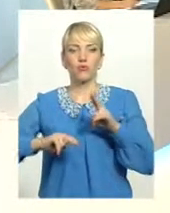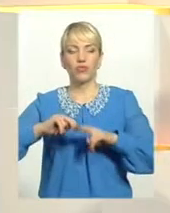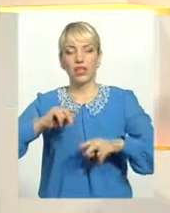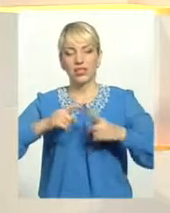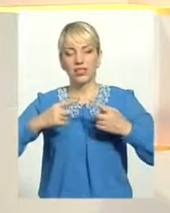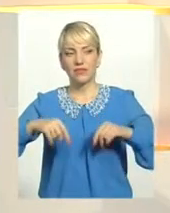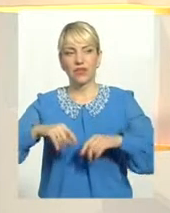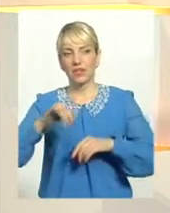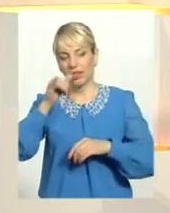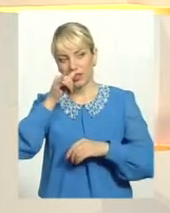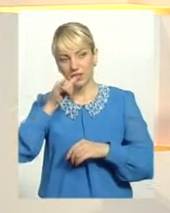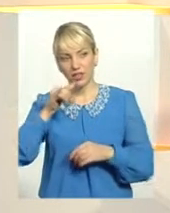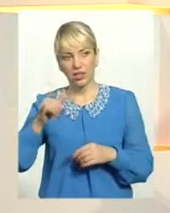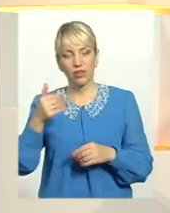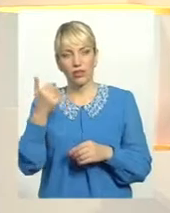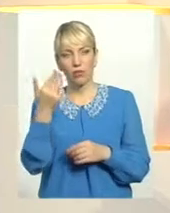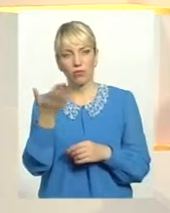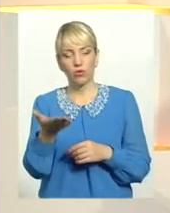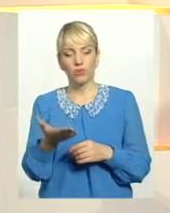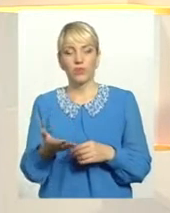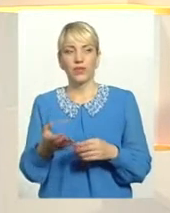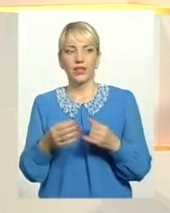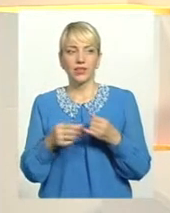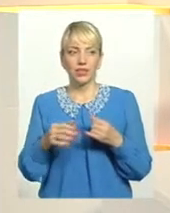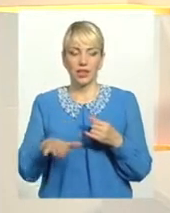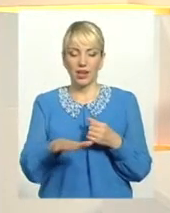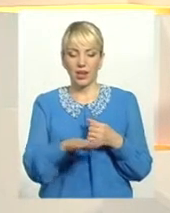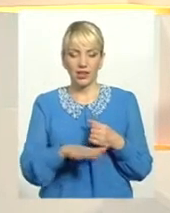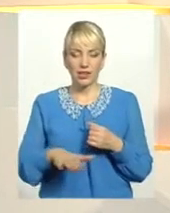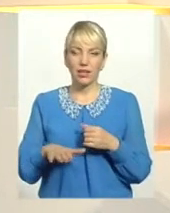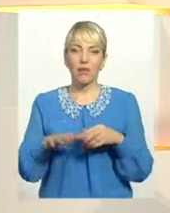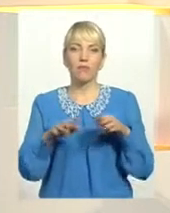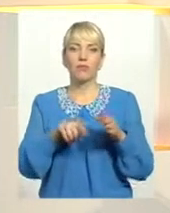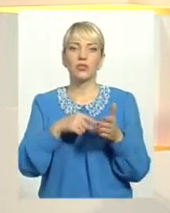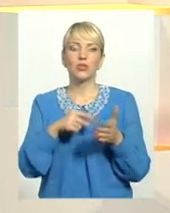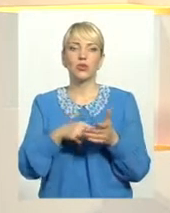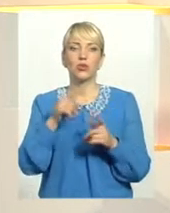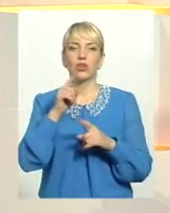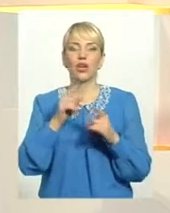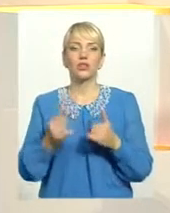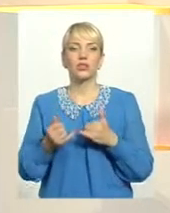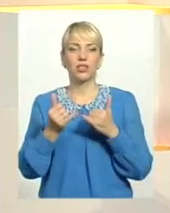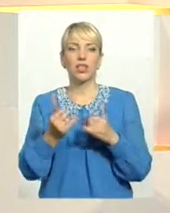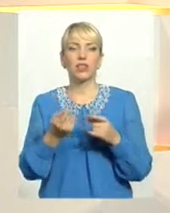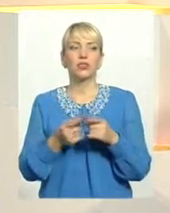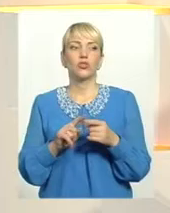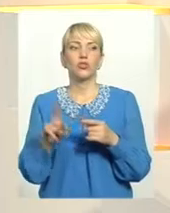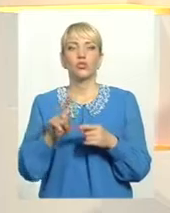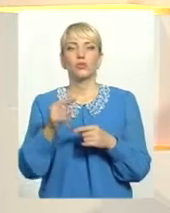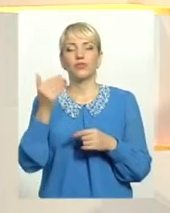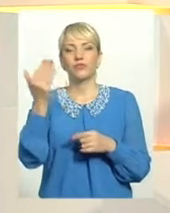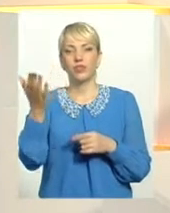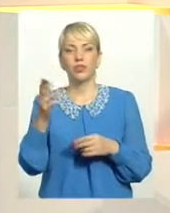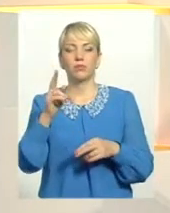не надання йому ділянки міською радою для того, аби він будував ще один будинок, якщо він не